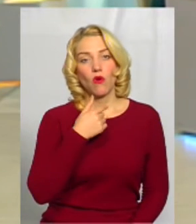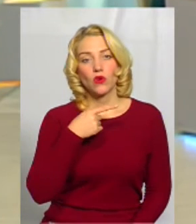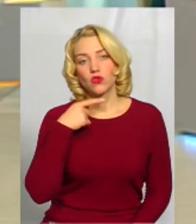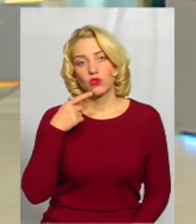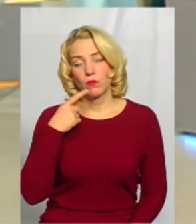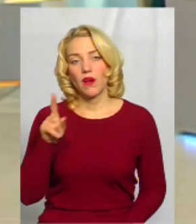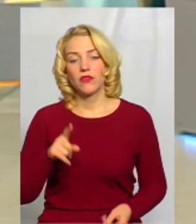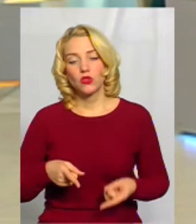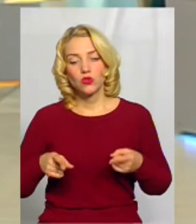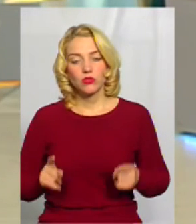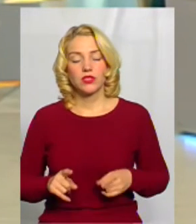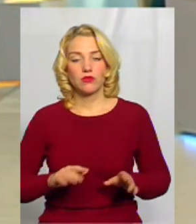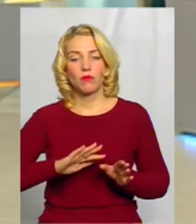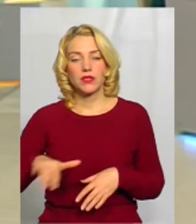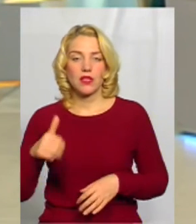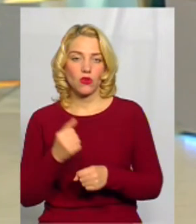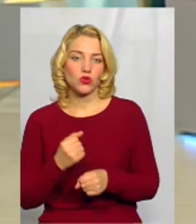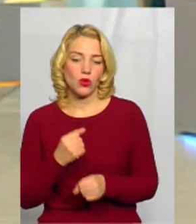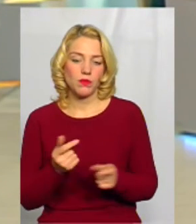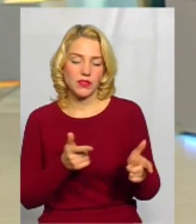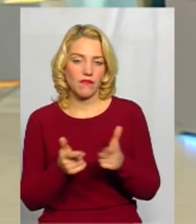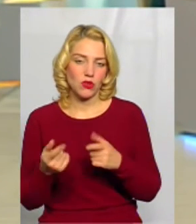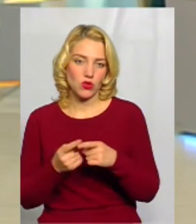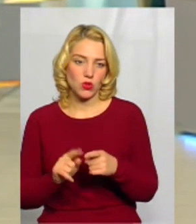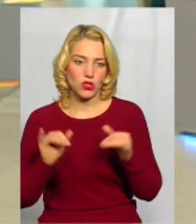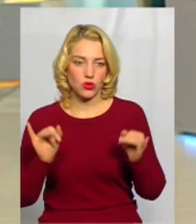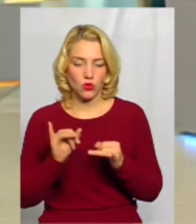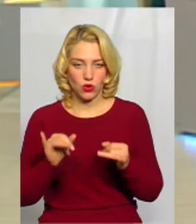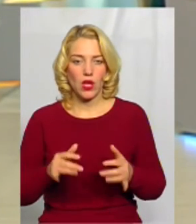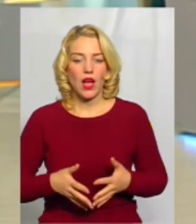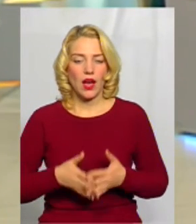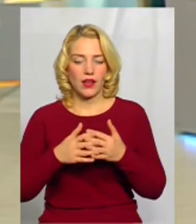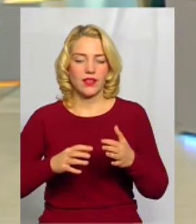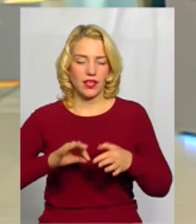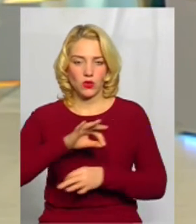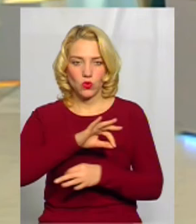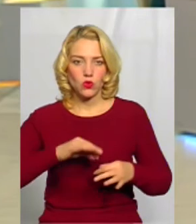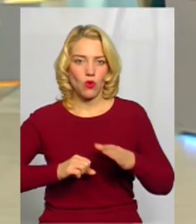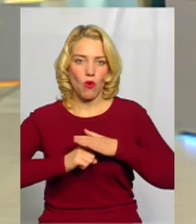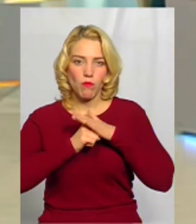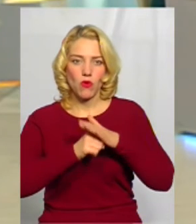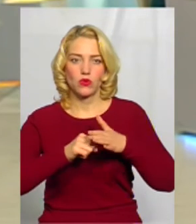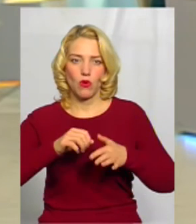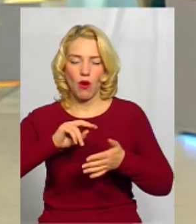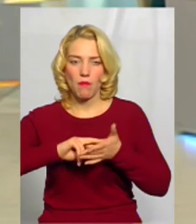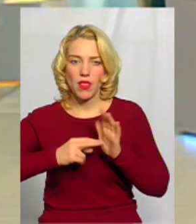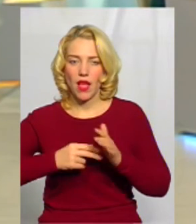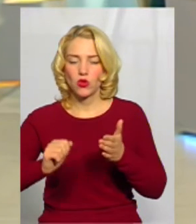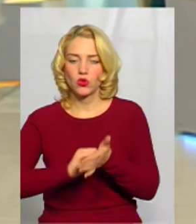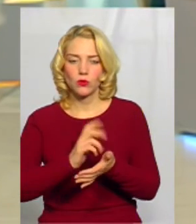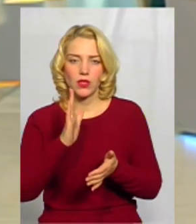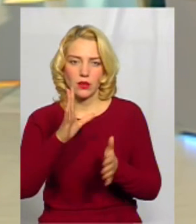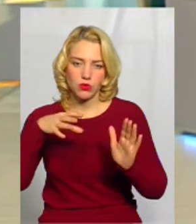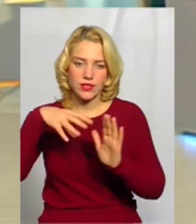після розроблення, виготовлення цього історико-архітектурного опорного плану, документа основного, який стане